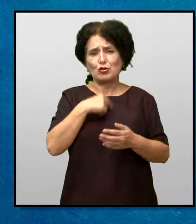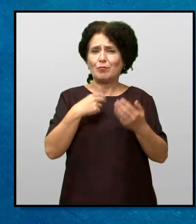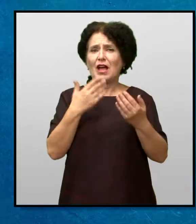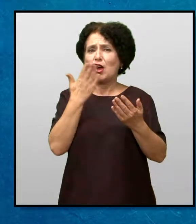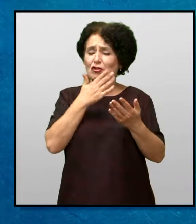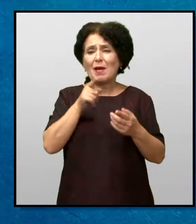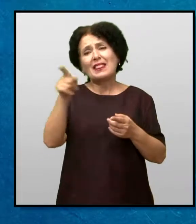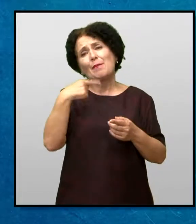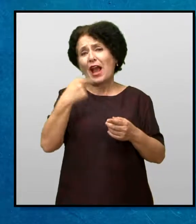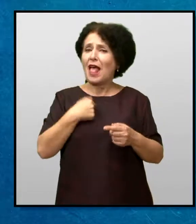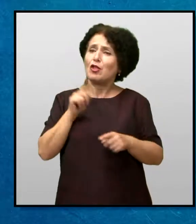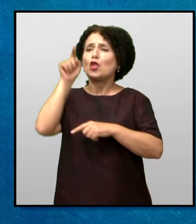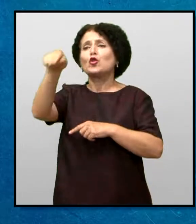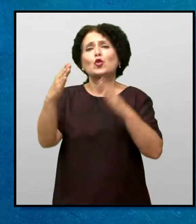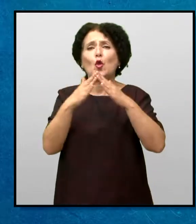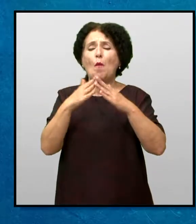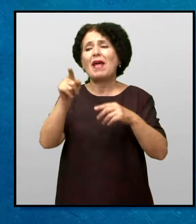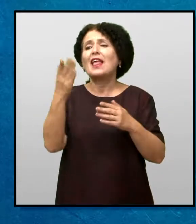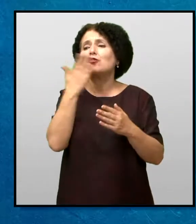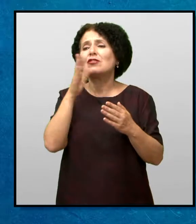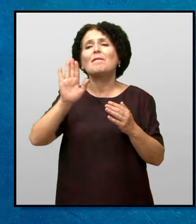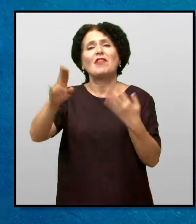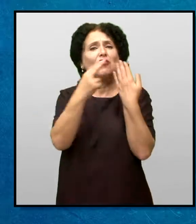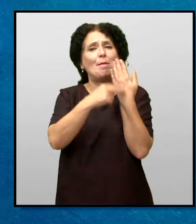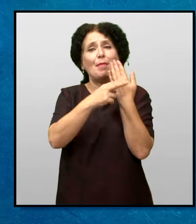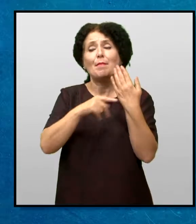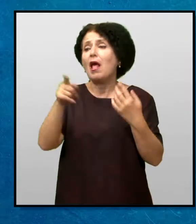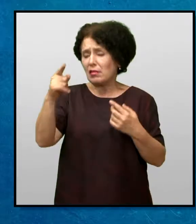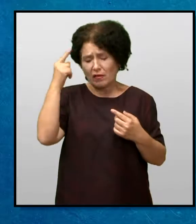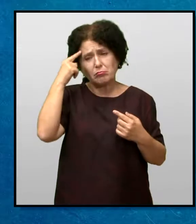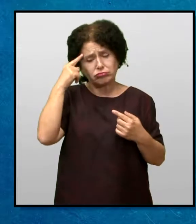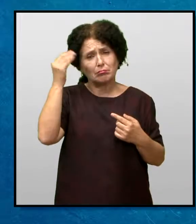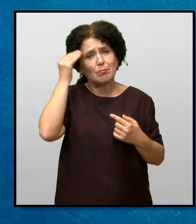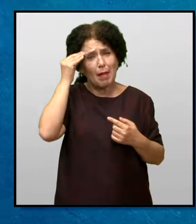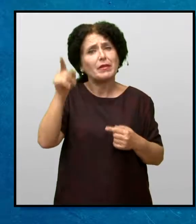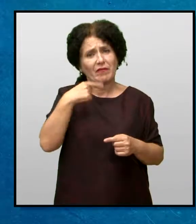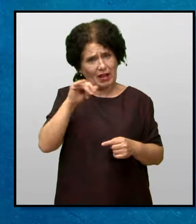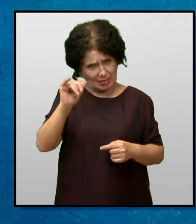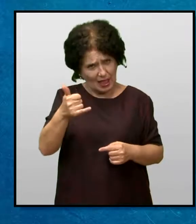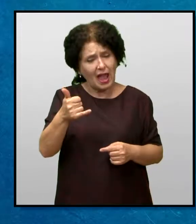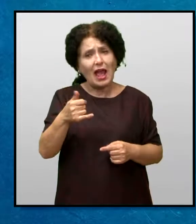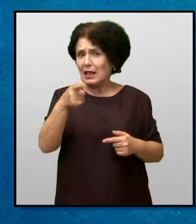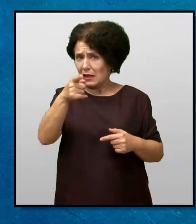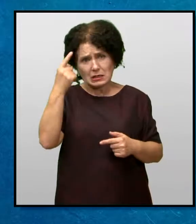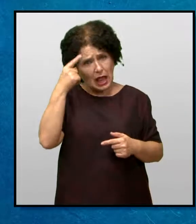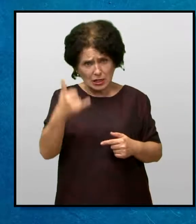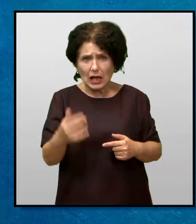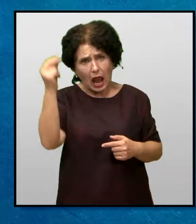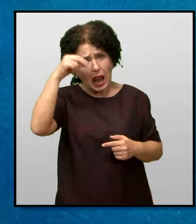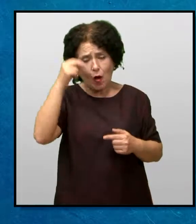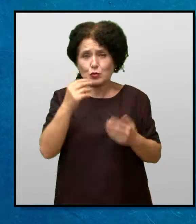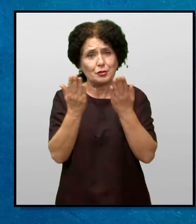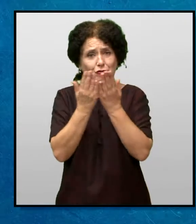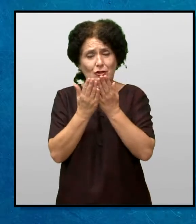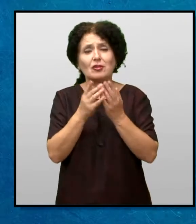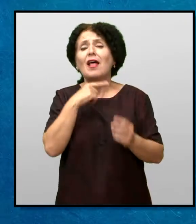Ке можам да дојдам кај вас дома И да читам од вашата библија Да, се секевам на тоа Сега знаеш ли да читаш?